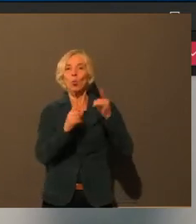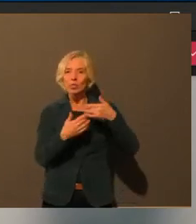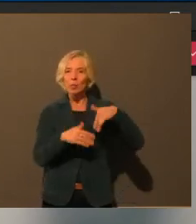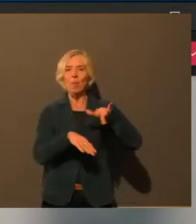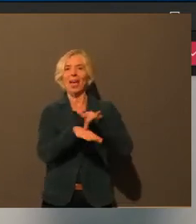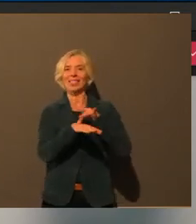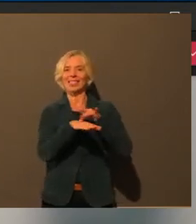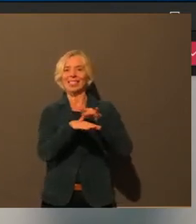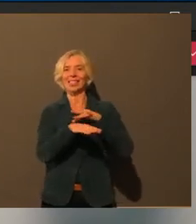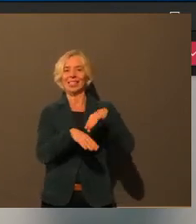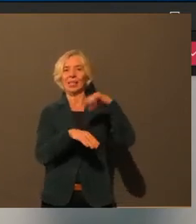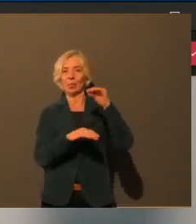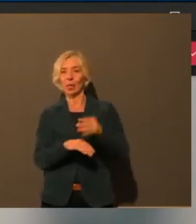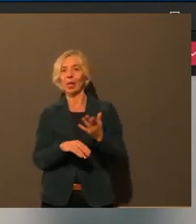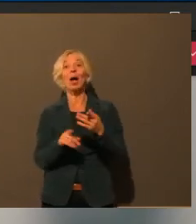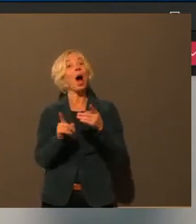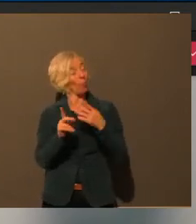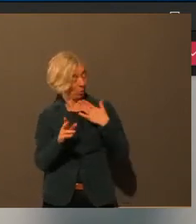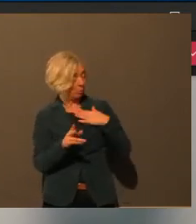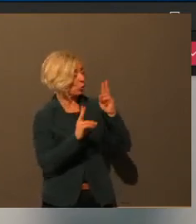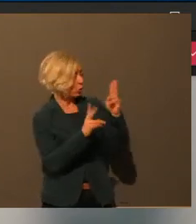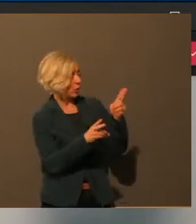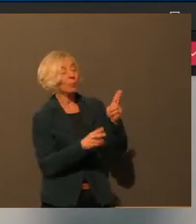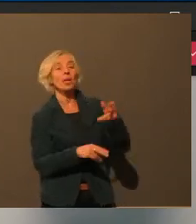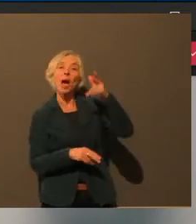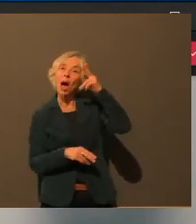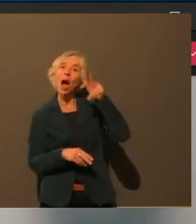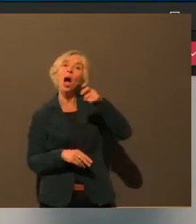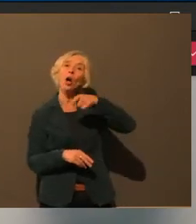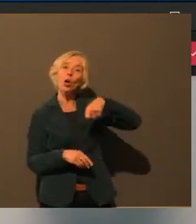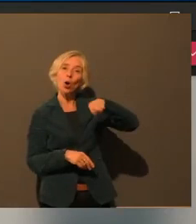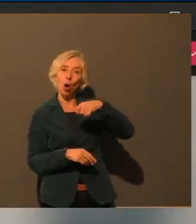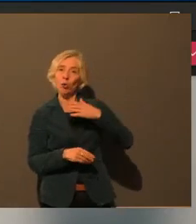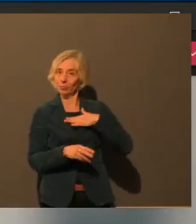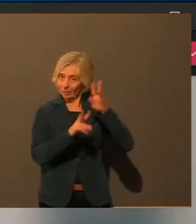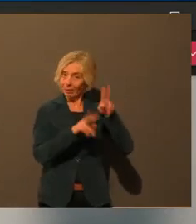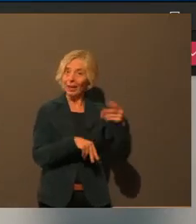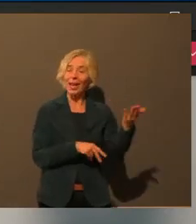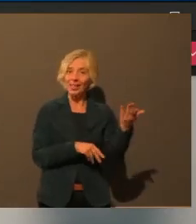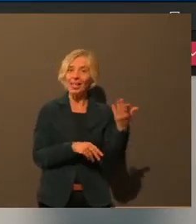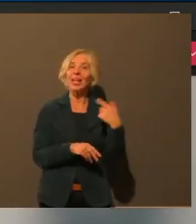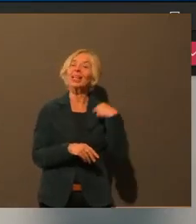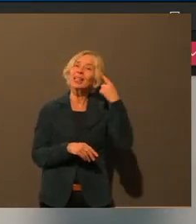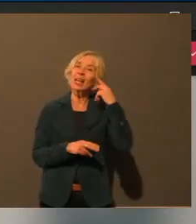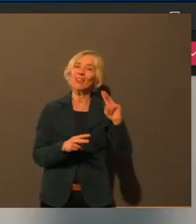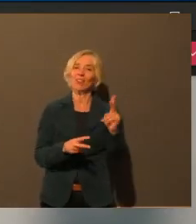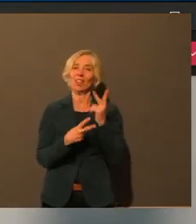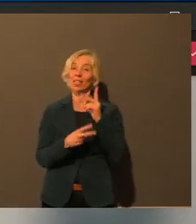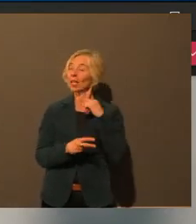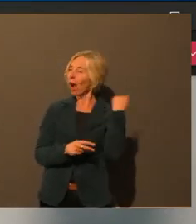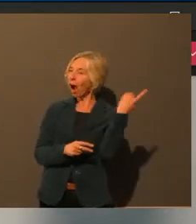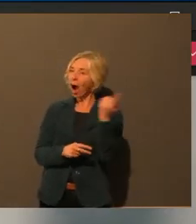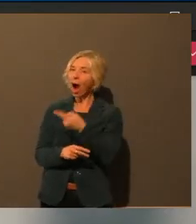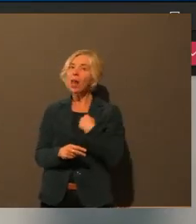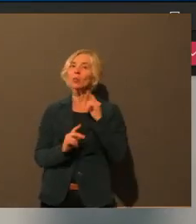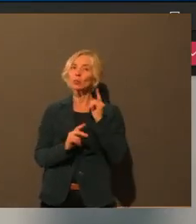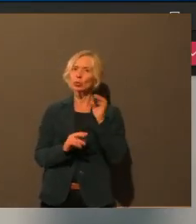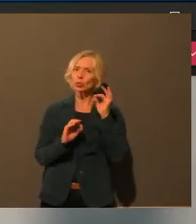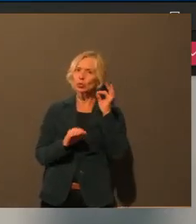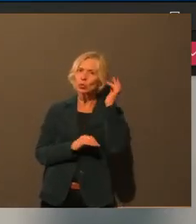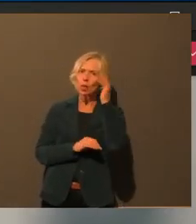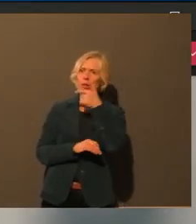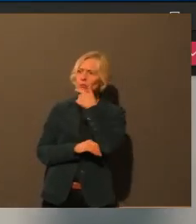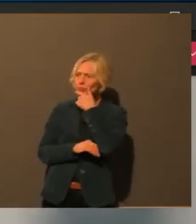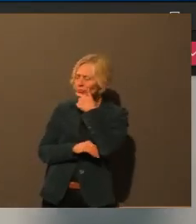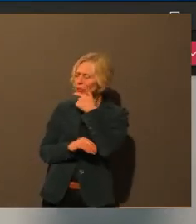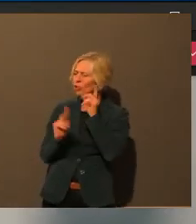Herr Koch, Sie haben recht. Ich glaube, dass es ganz wichtig ist, dass wir alle uns mehr auch noch mal darüber Gedanken machen, wo ist denn